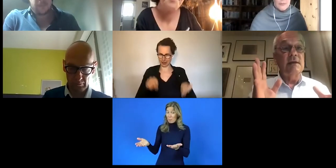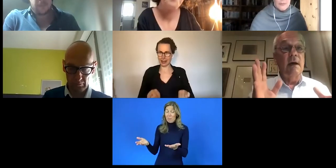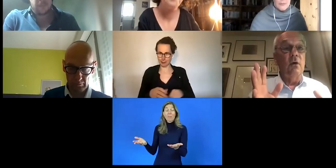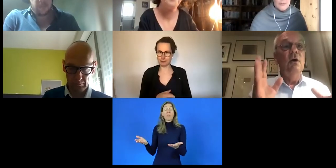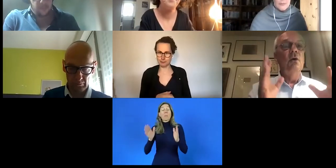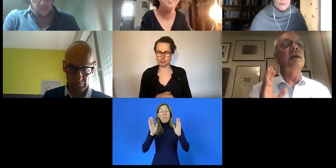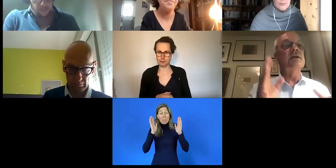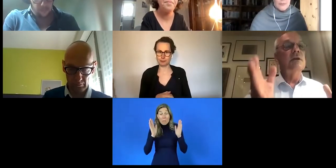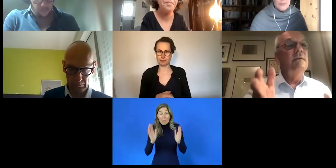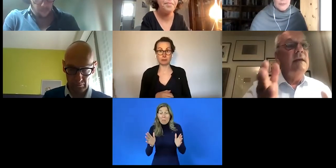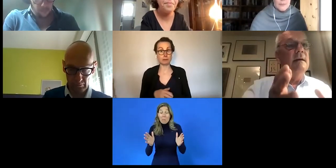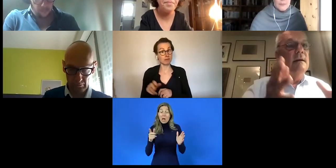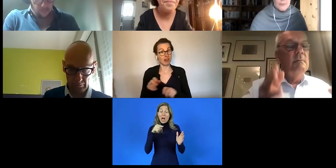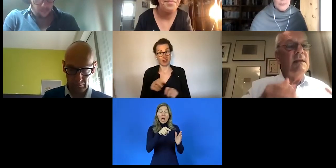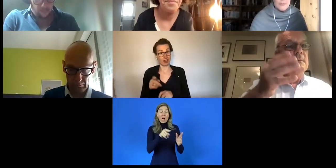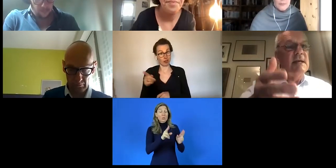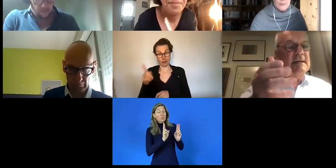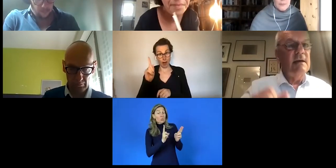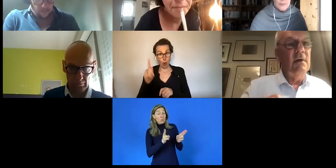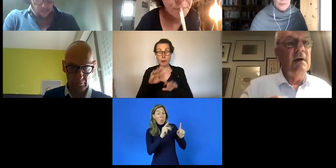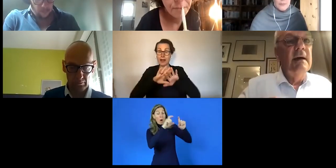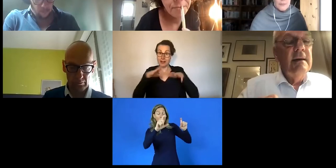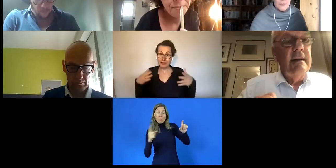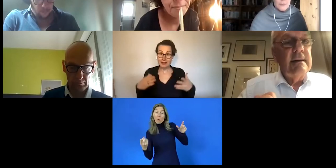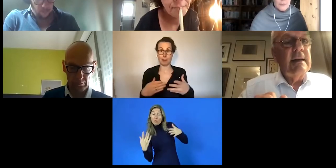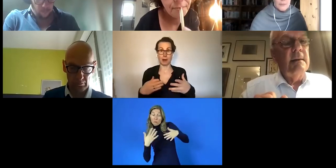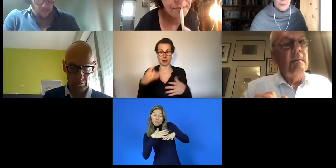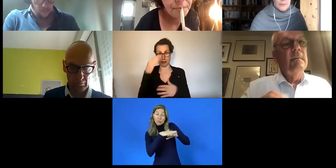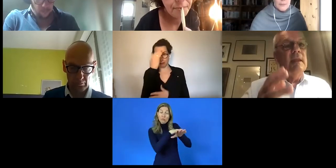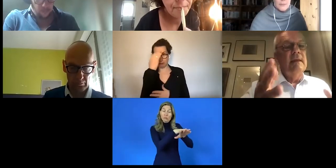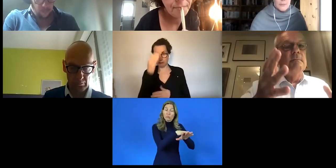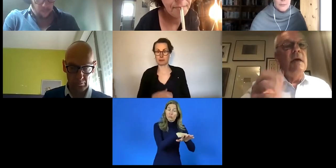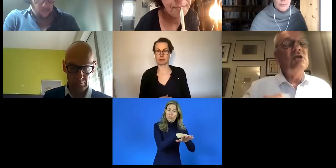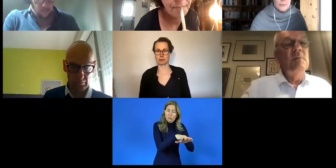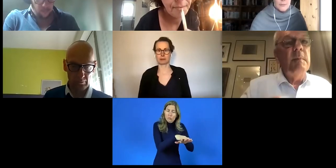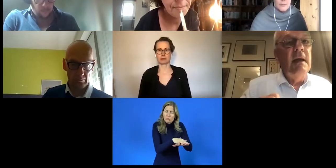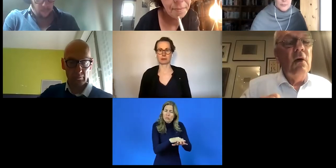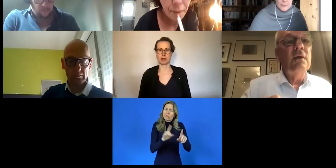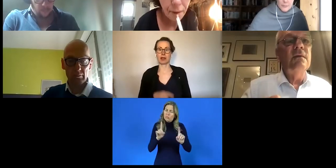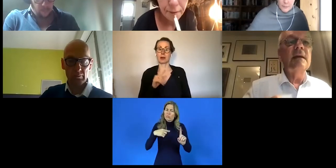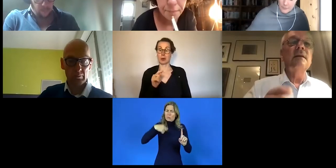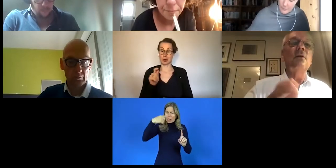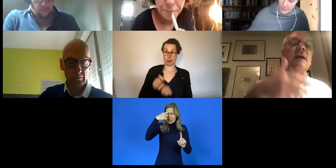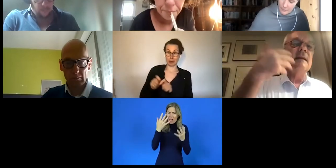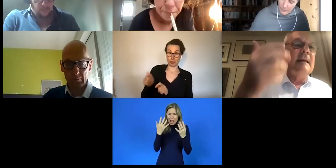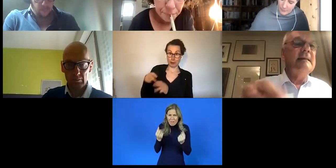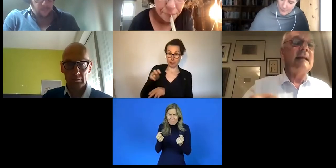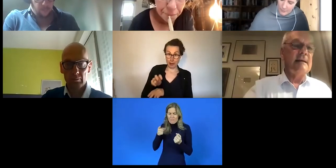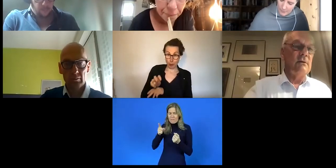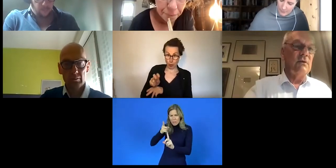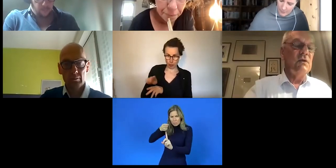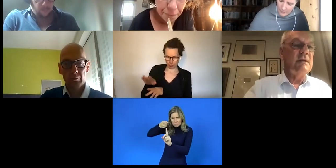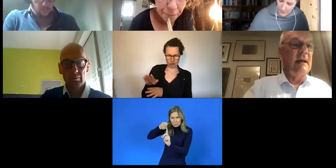tut das auch. Und da sollten wir mit dem Sektor der Menschen mit Behinderungen vertritt und der die